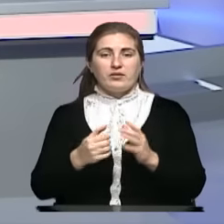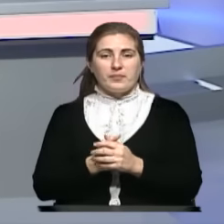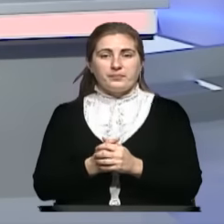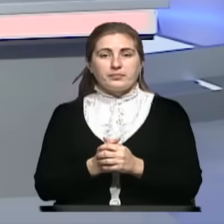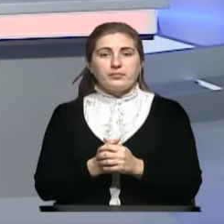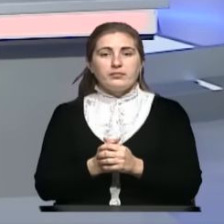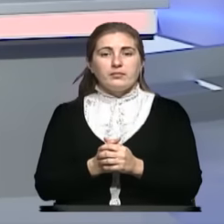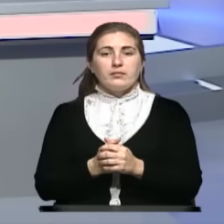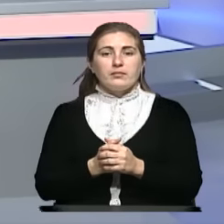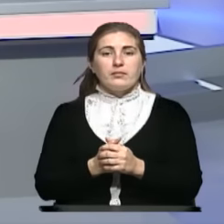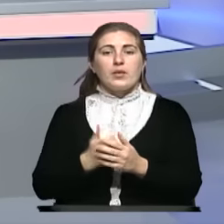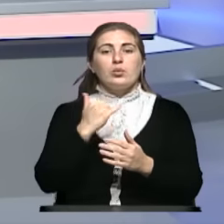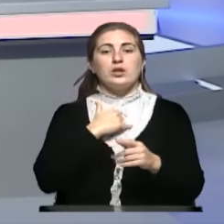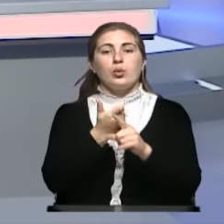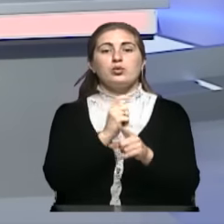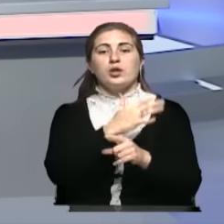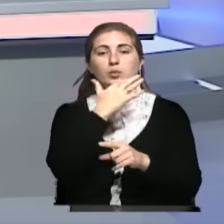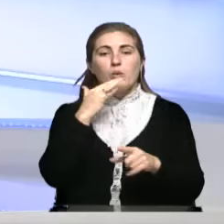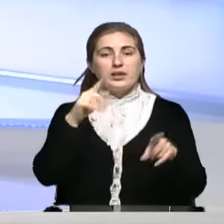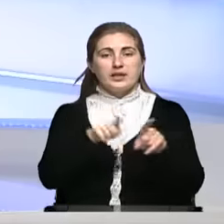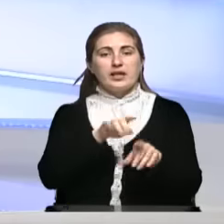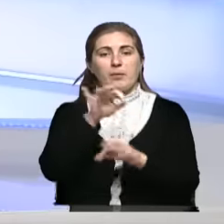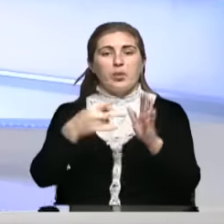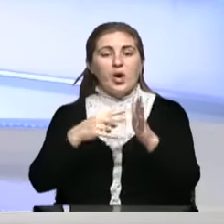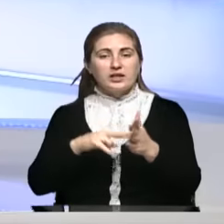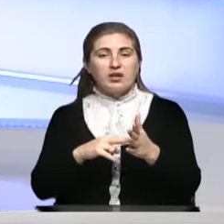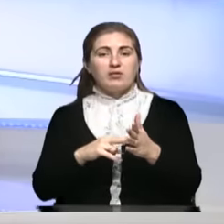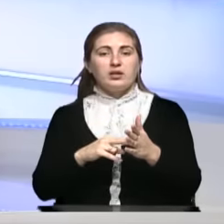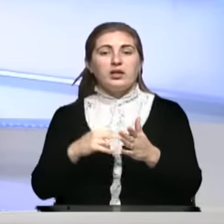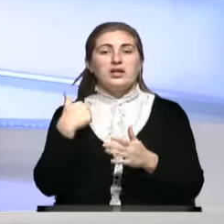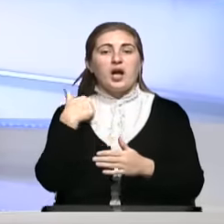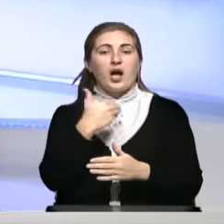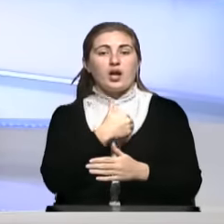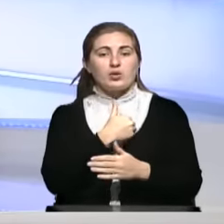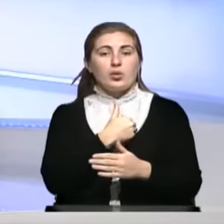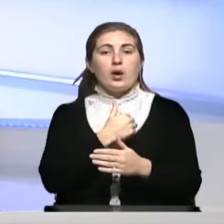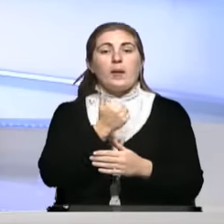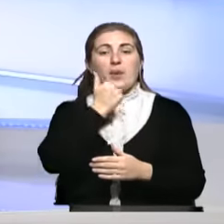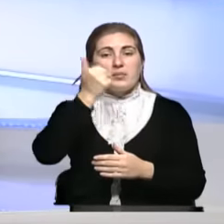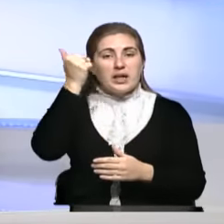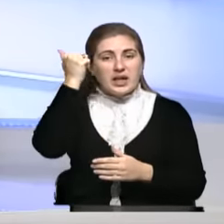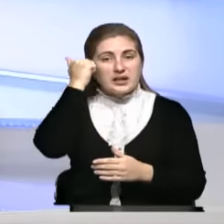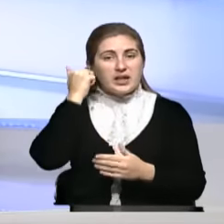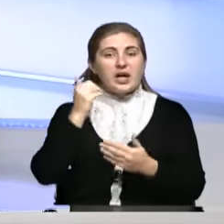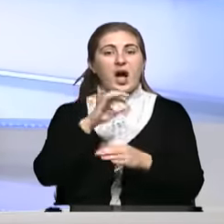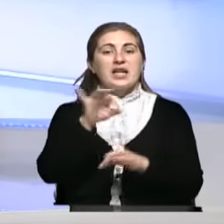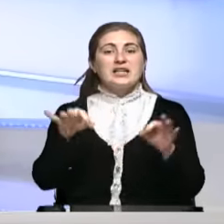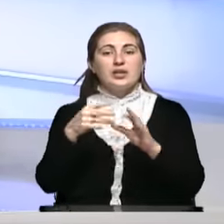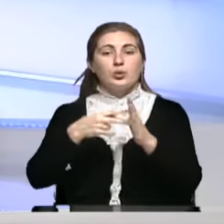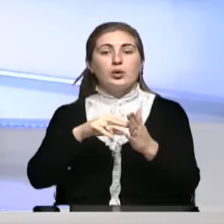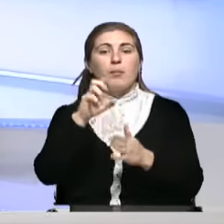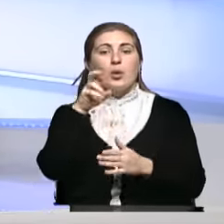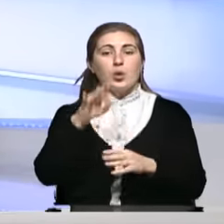У нас очень много таких проектов. Я хочу поблагодарить архитектурный блок